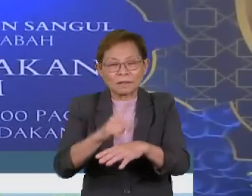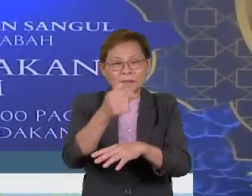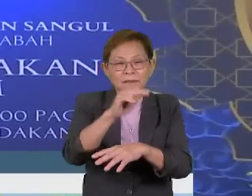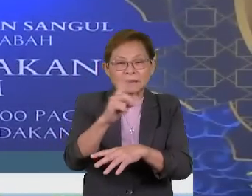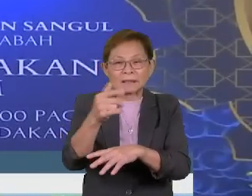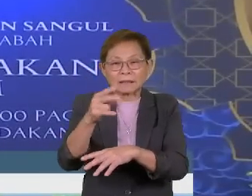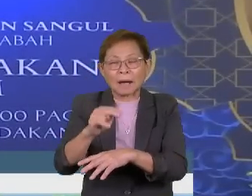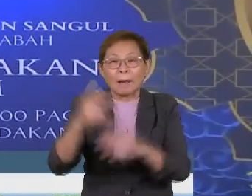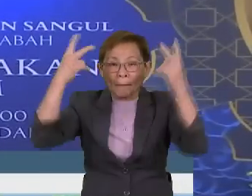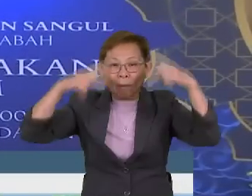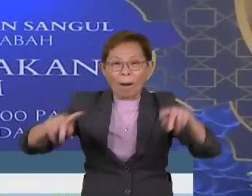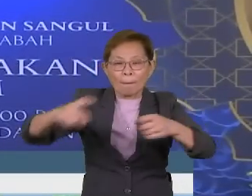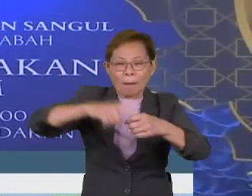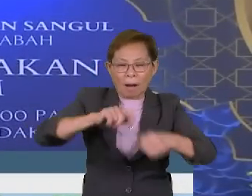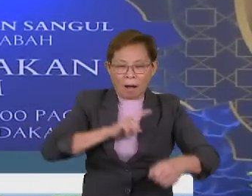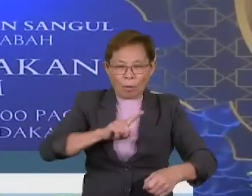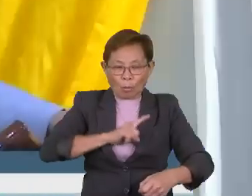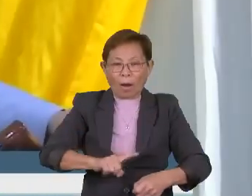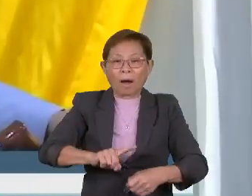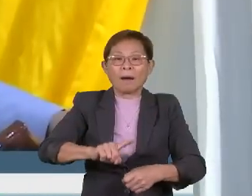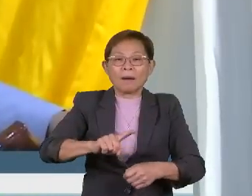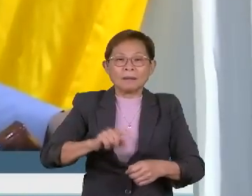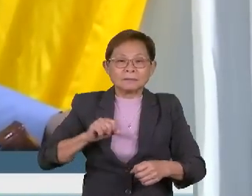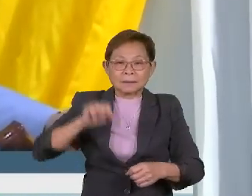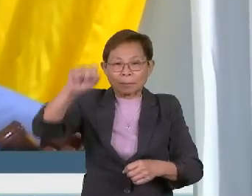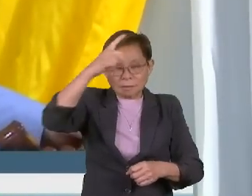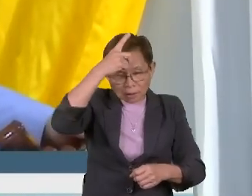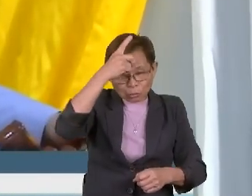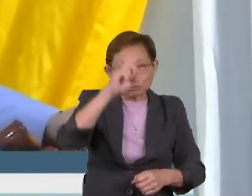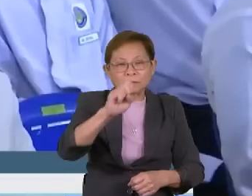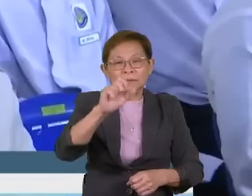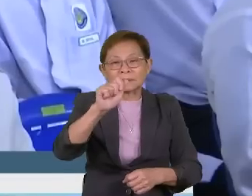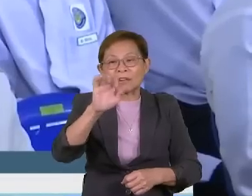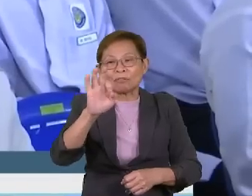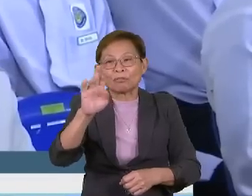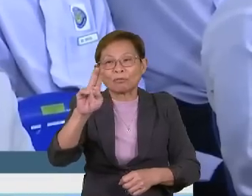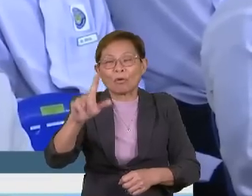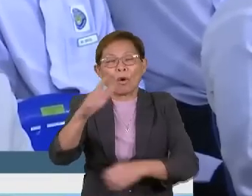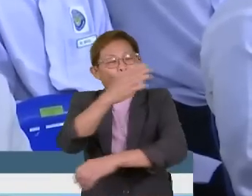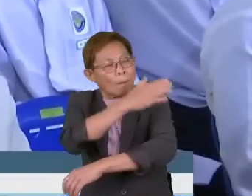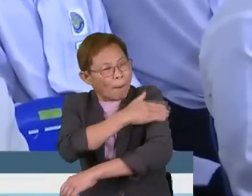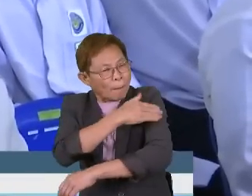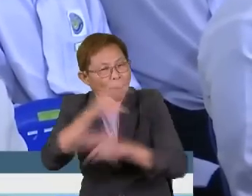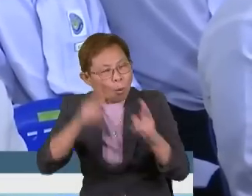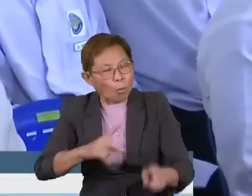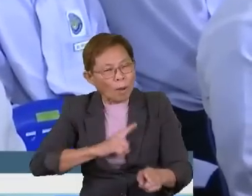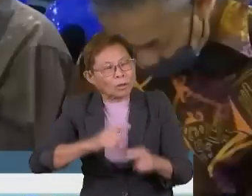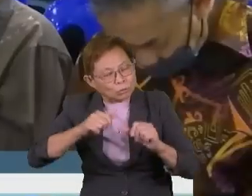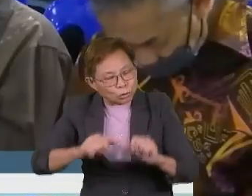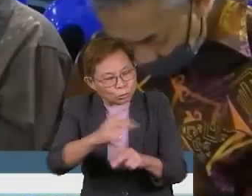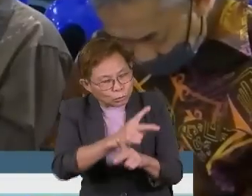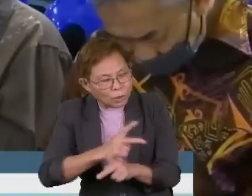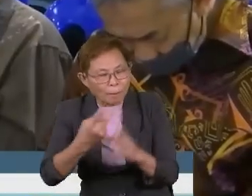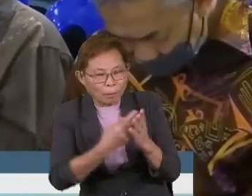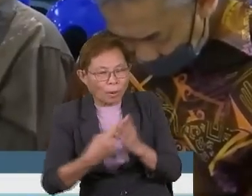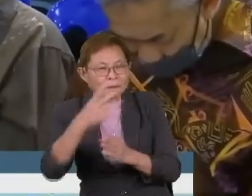pengarah Jabatan Hal Ehwal Agama Islam Negeri Sabah Jahins, Datuk Saiful Zaman Sangul, mengajak umat Islam terus memelihara perpaduan